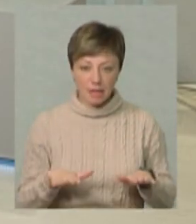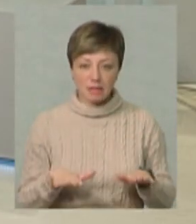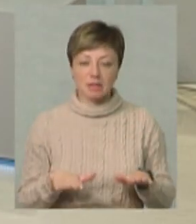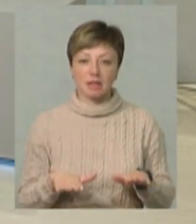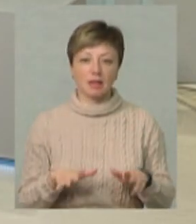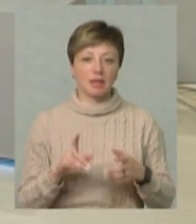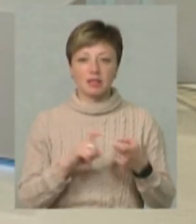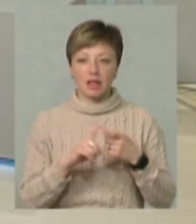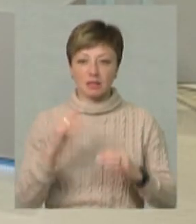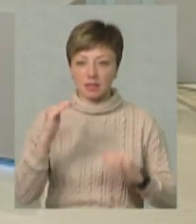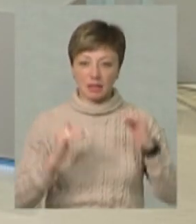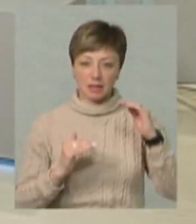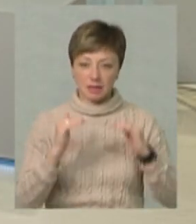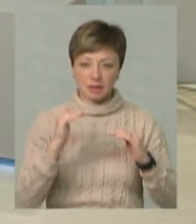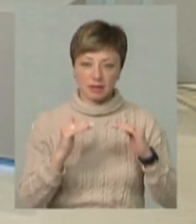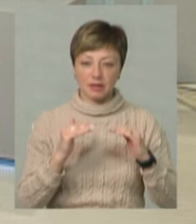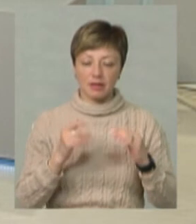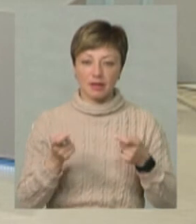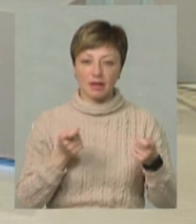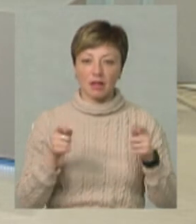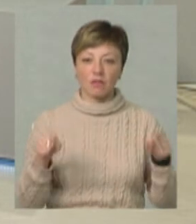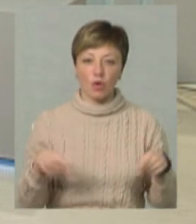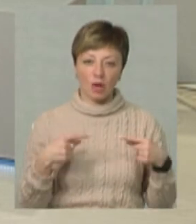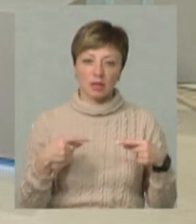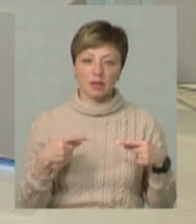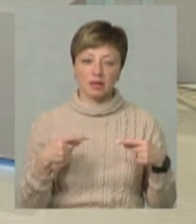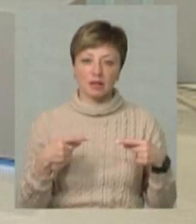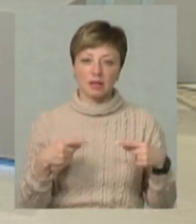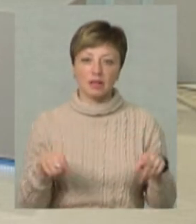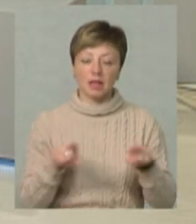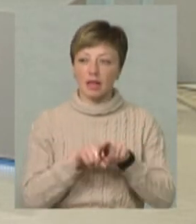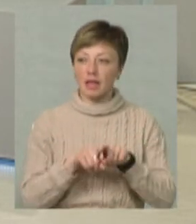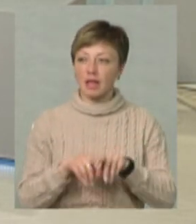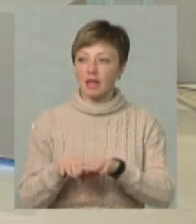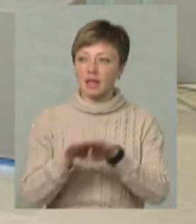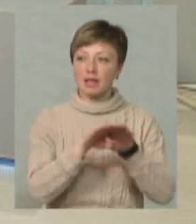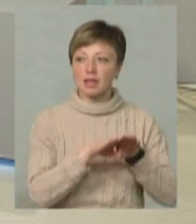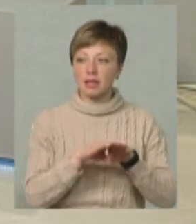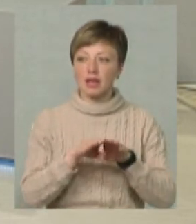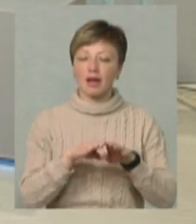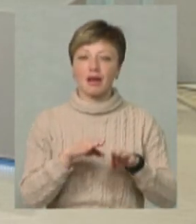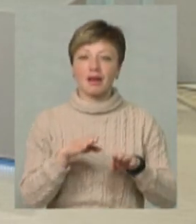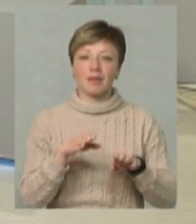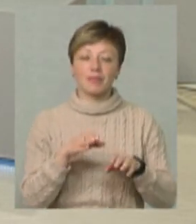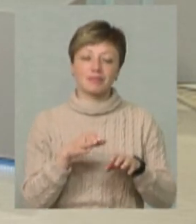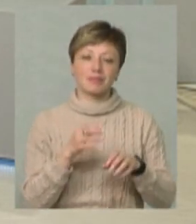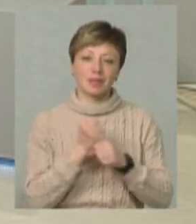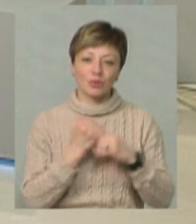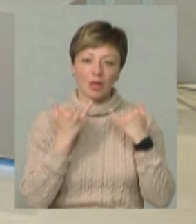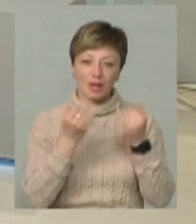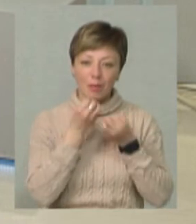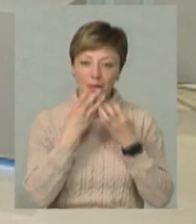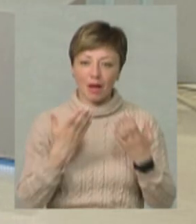незалежно, на якому ти кріслі сидиш, творити такий єдиний організм, який працює на благо нашої